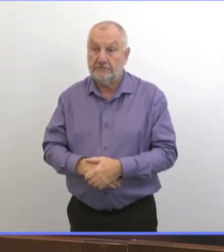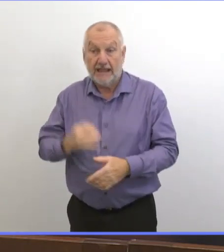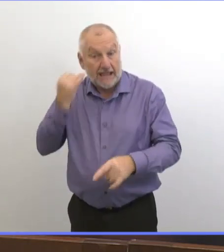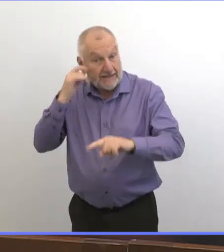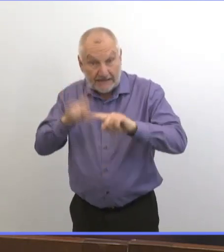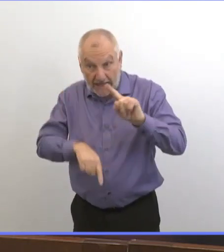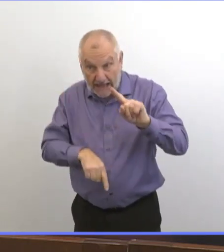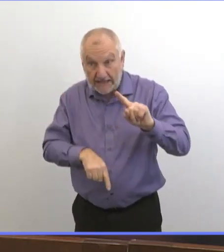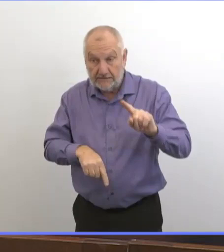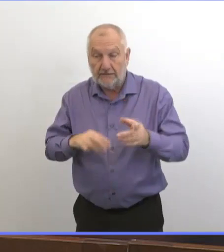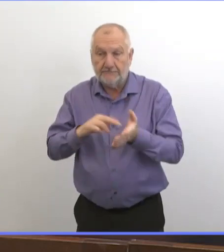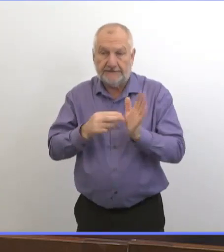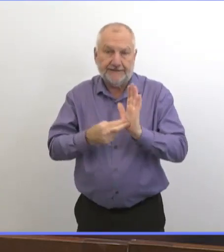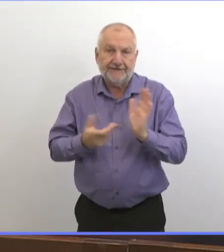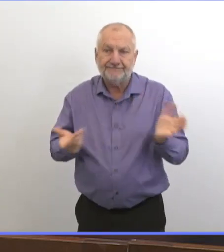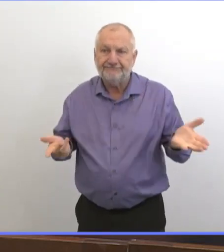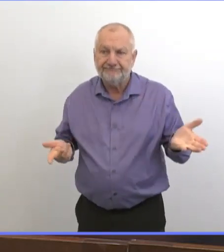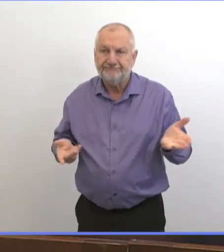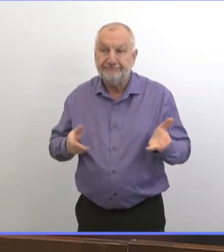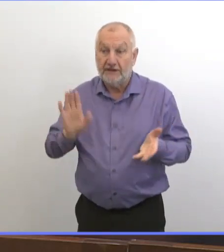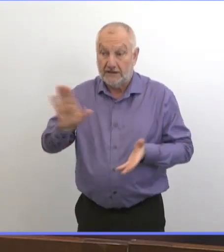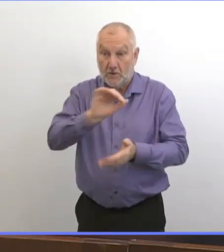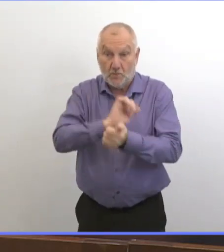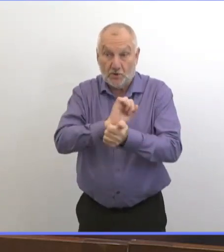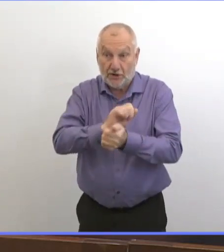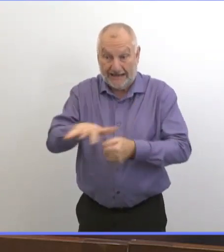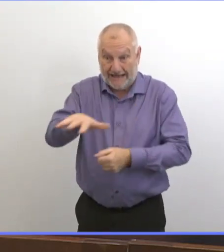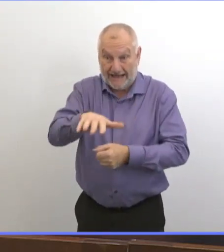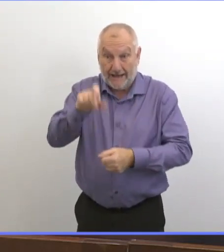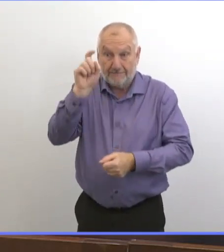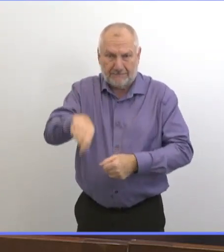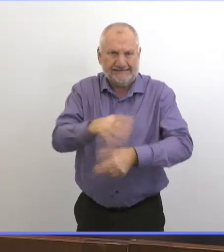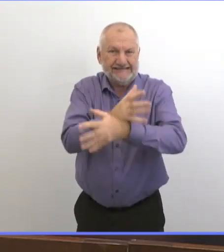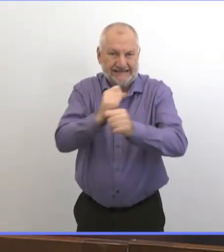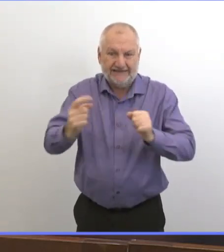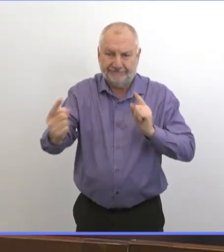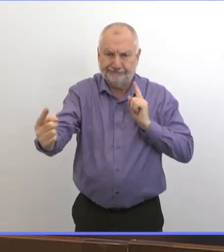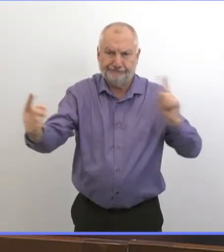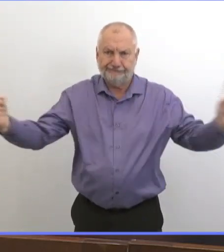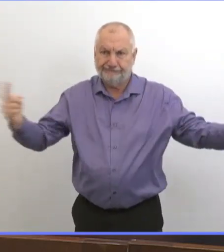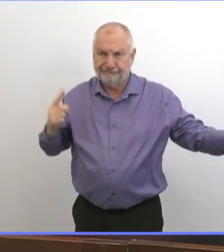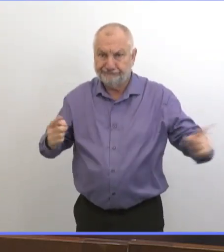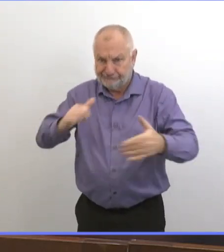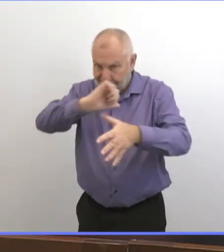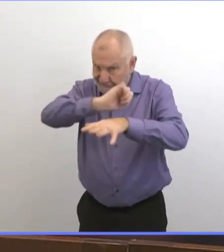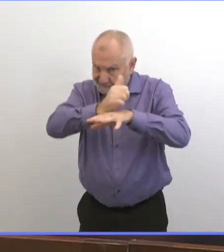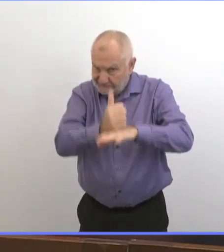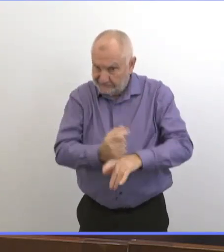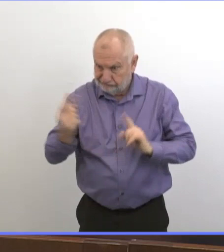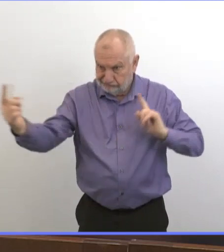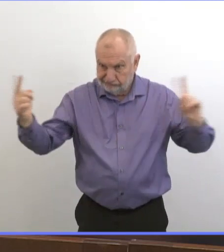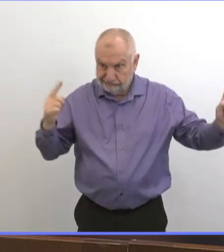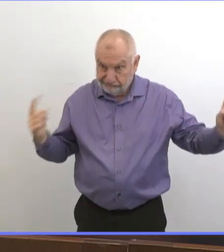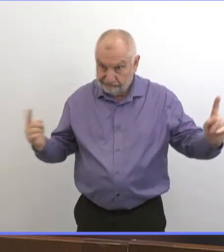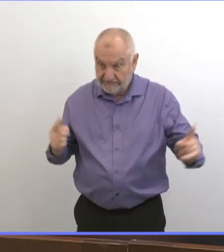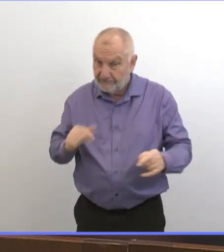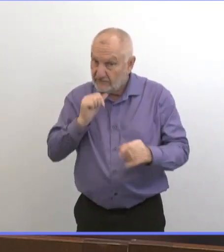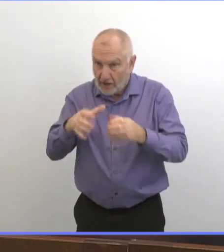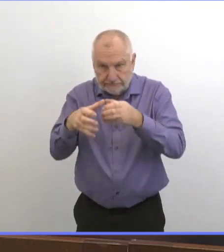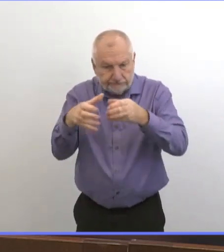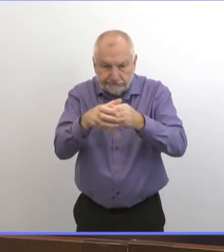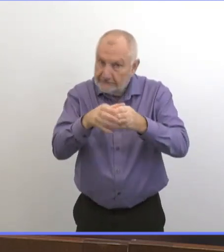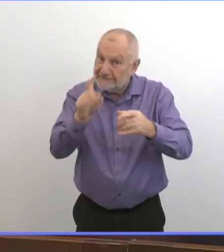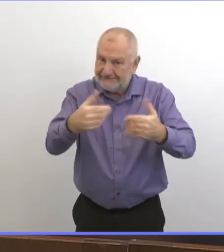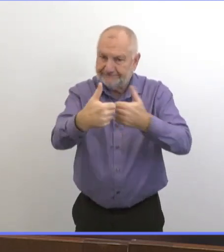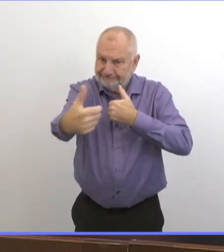dans ce secteur particulier, assurez-vous que toutes les mesures sont en place pour réduire les